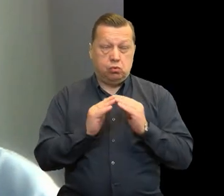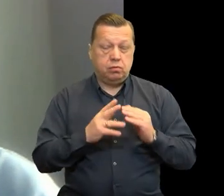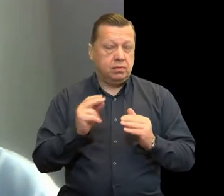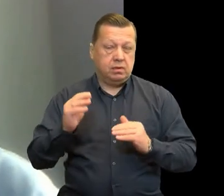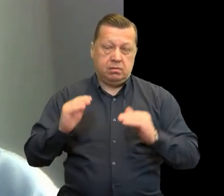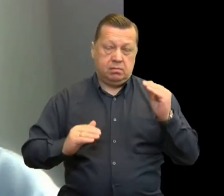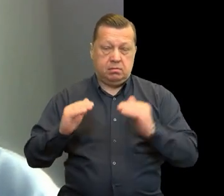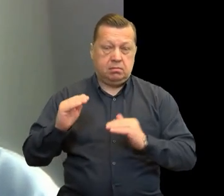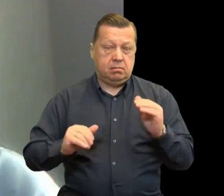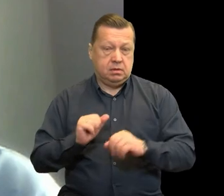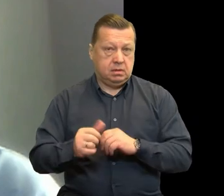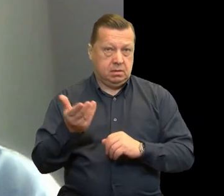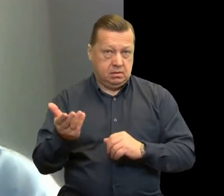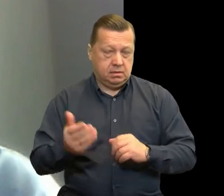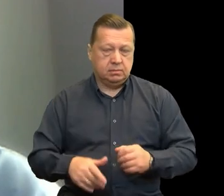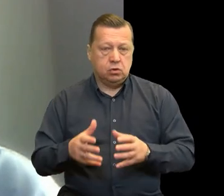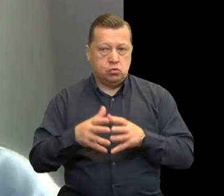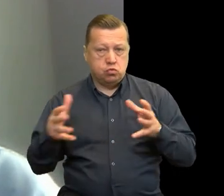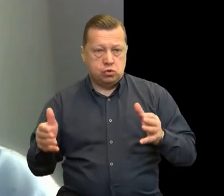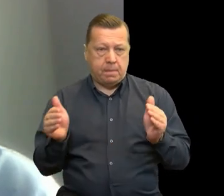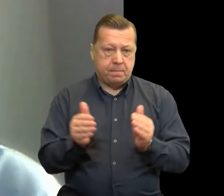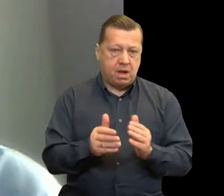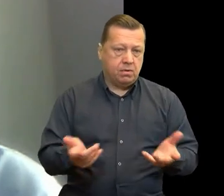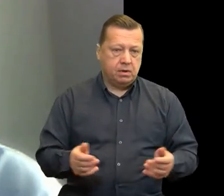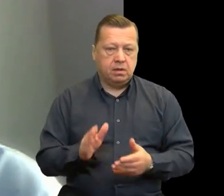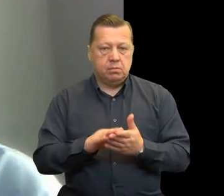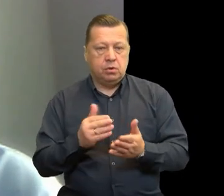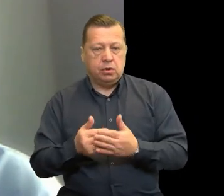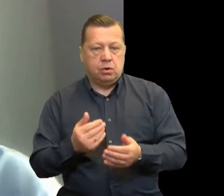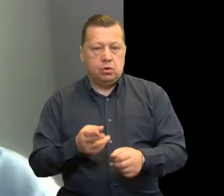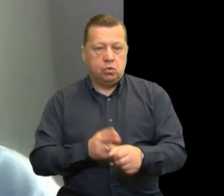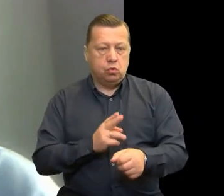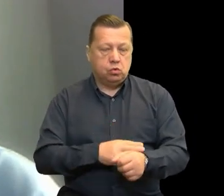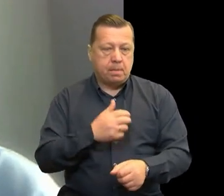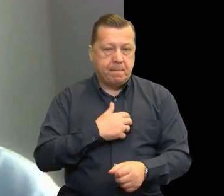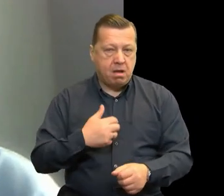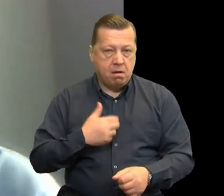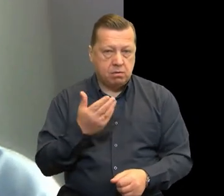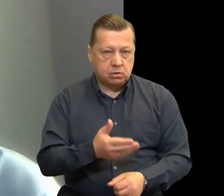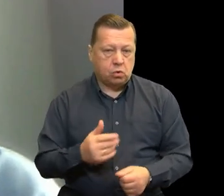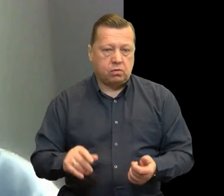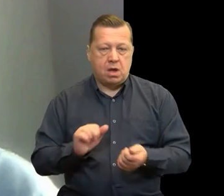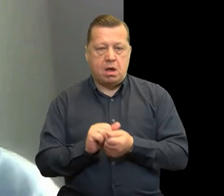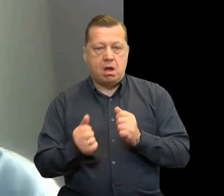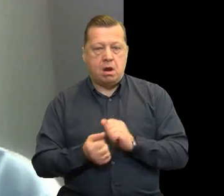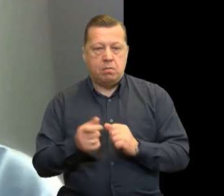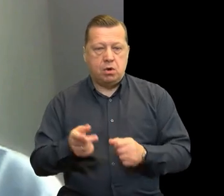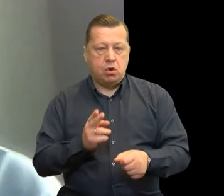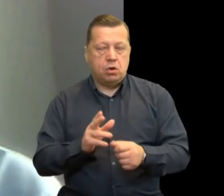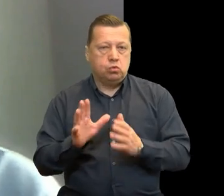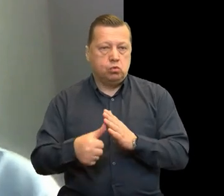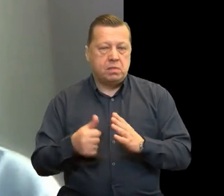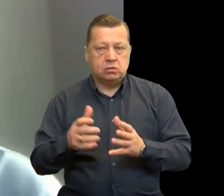czynienia z dużymi urzędami, takimi jak na przykład urzędy marszałkowskie albo duże miasta,